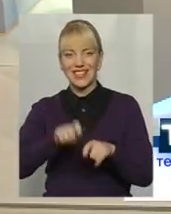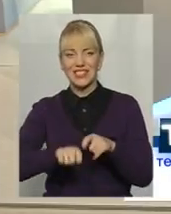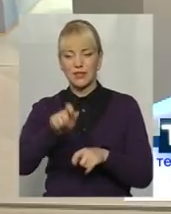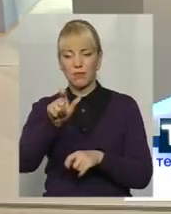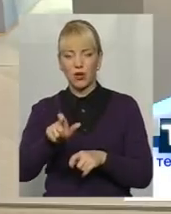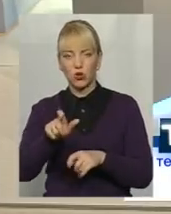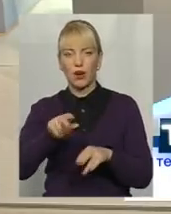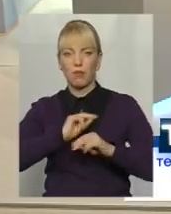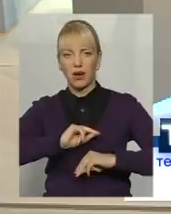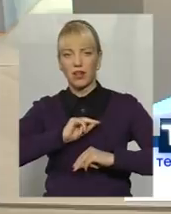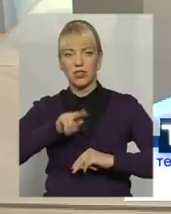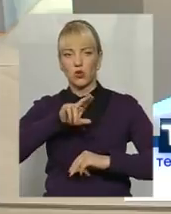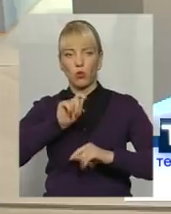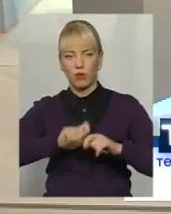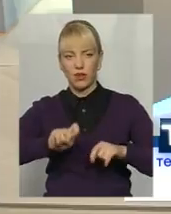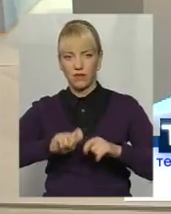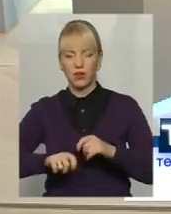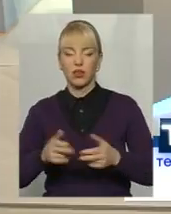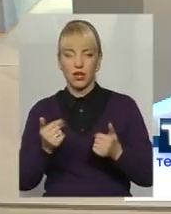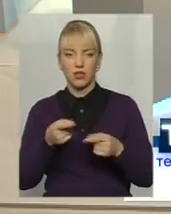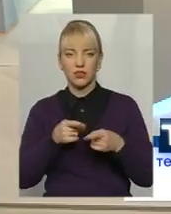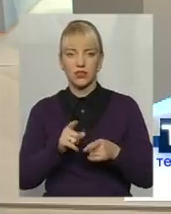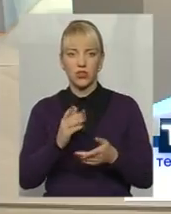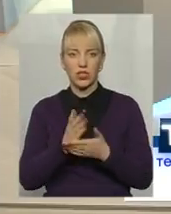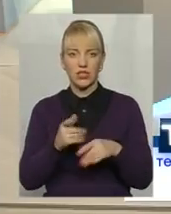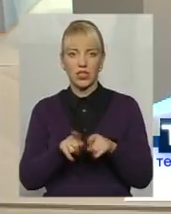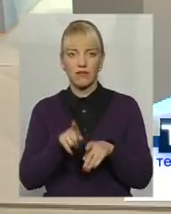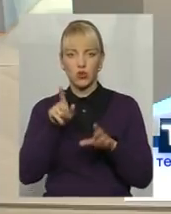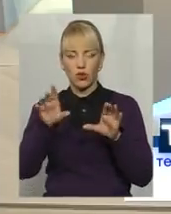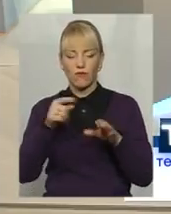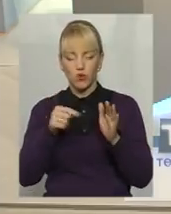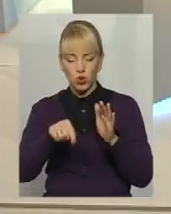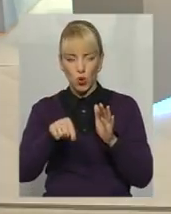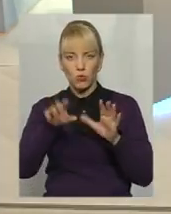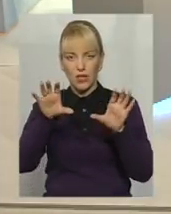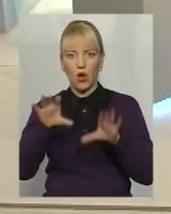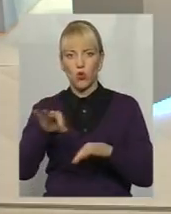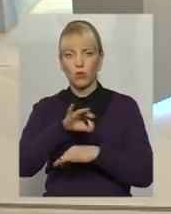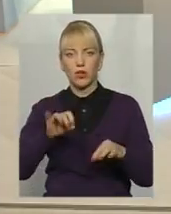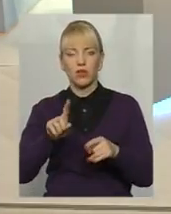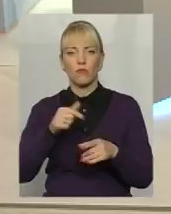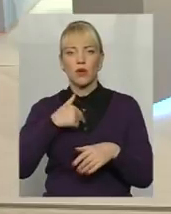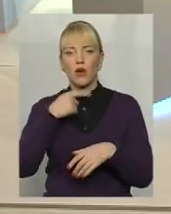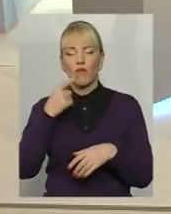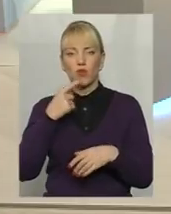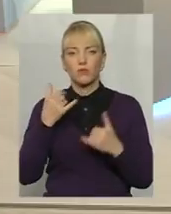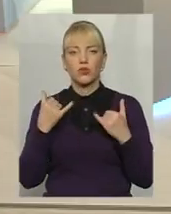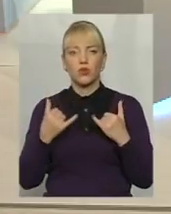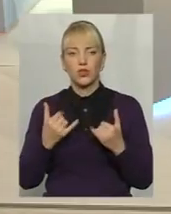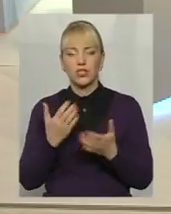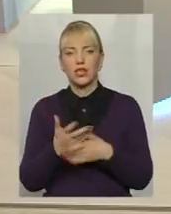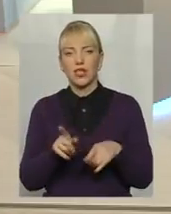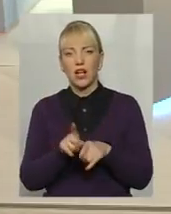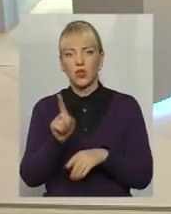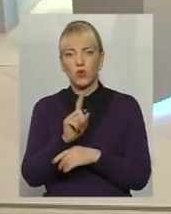праці до перевірки. Дійсно. В цьому законопроекті, про який ми сьогодні говоримо, є